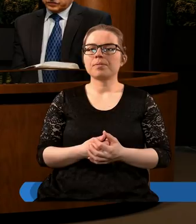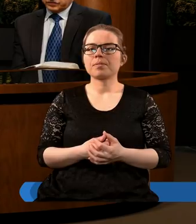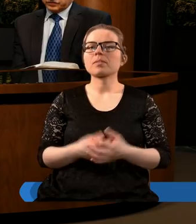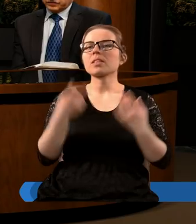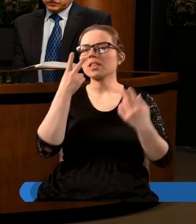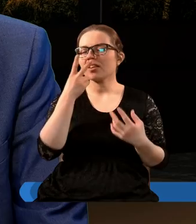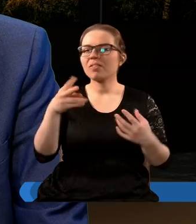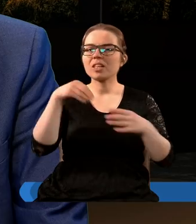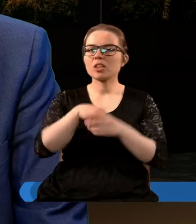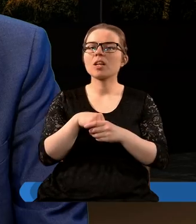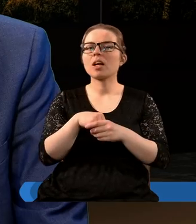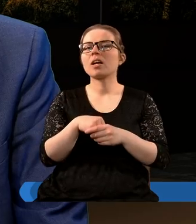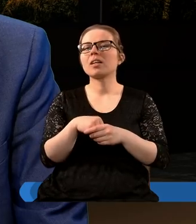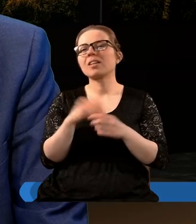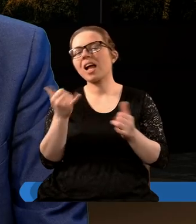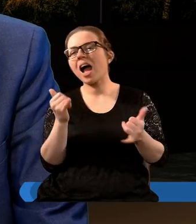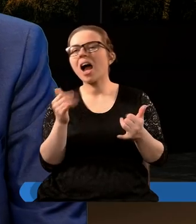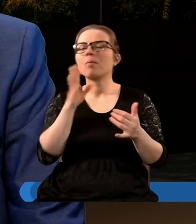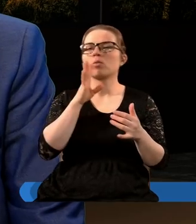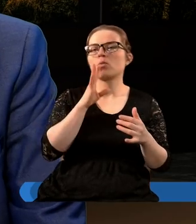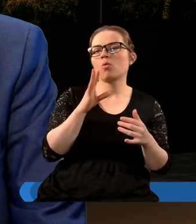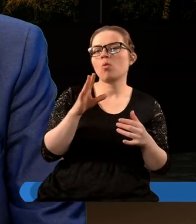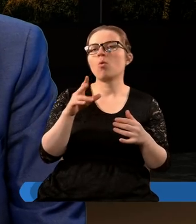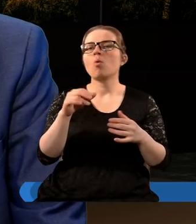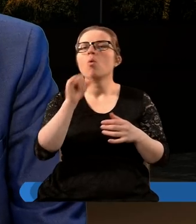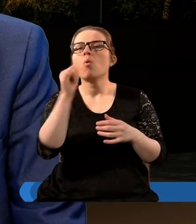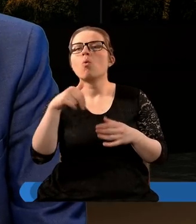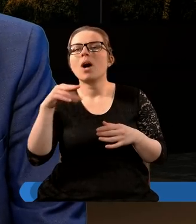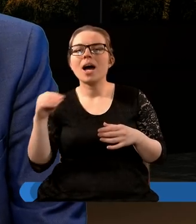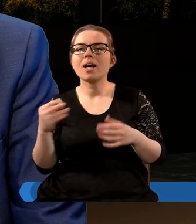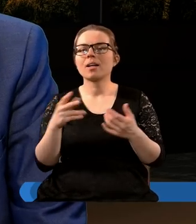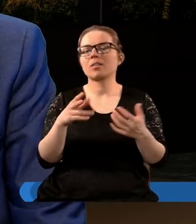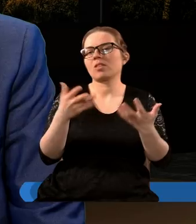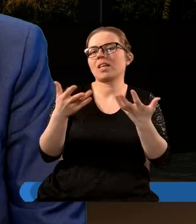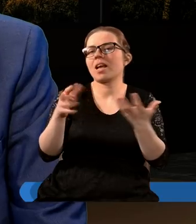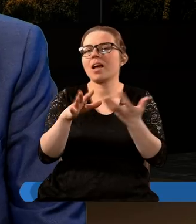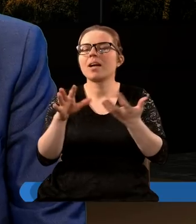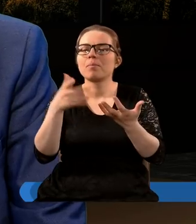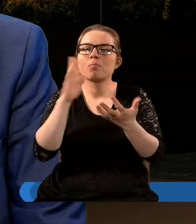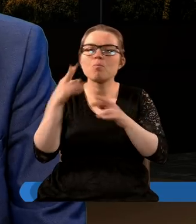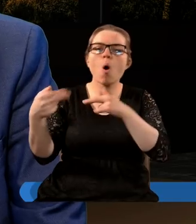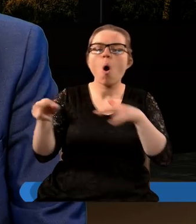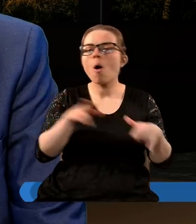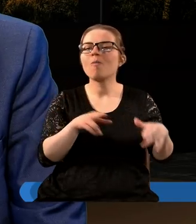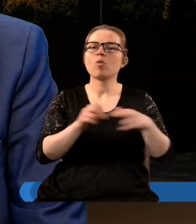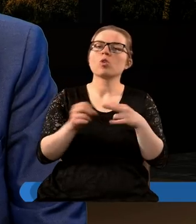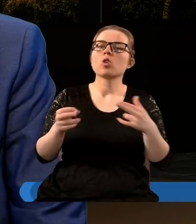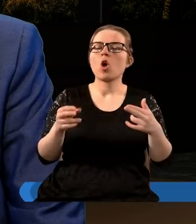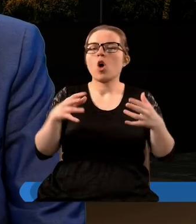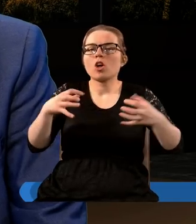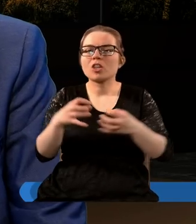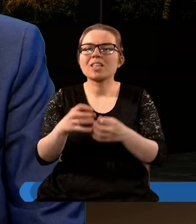widzimy jeszcze jakąś unię jakiś powrót do